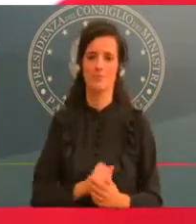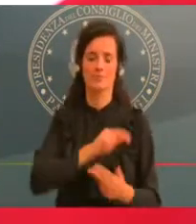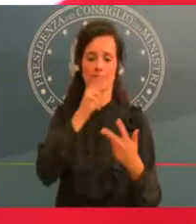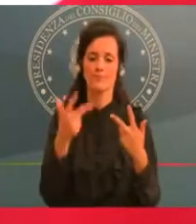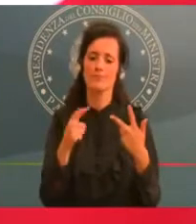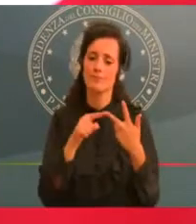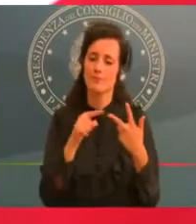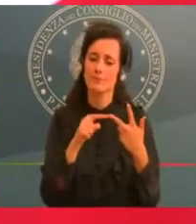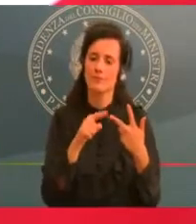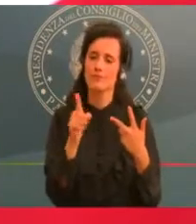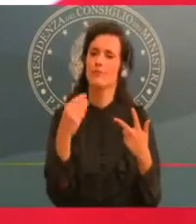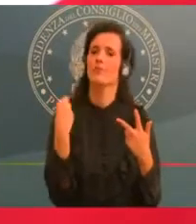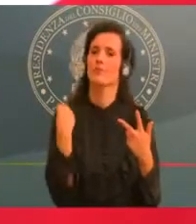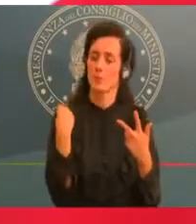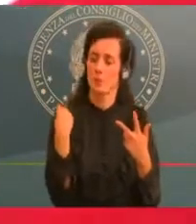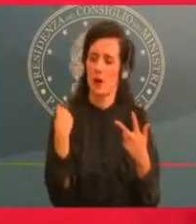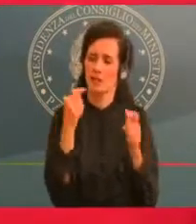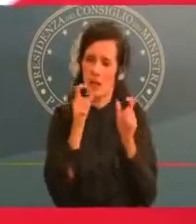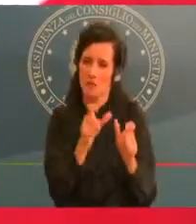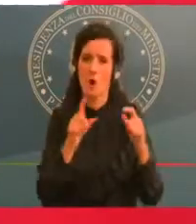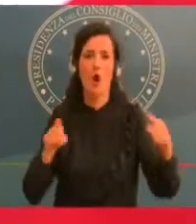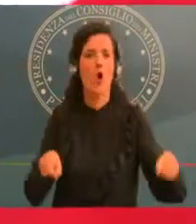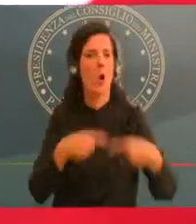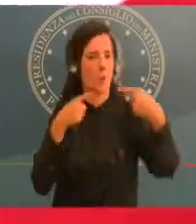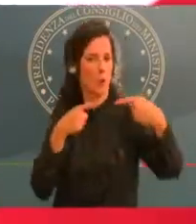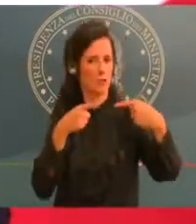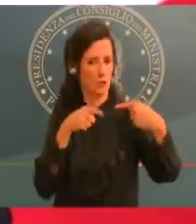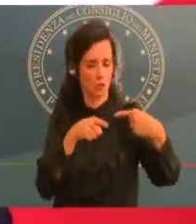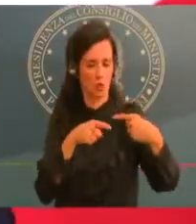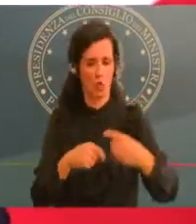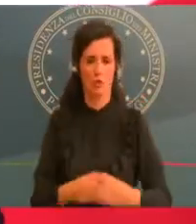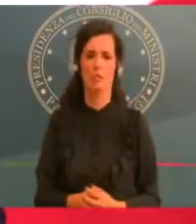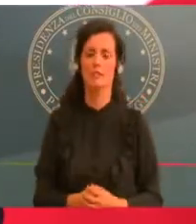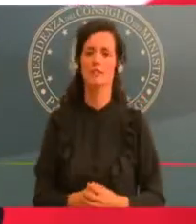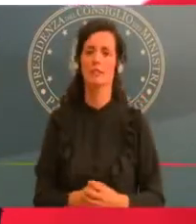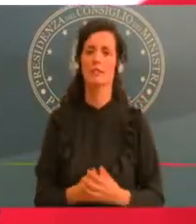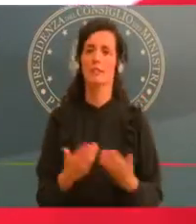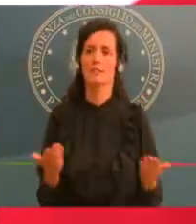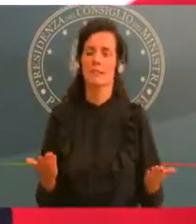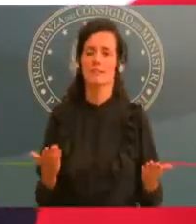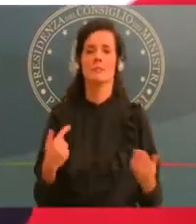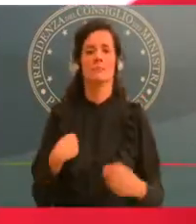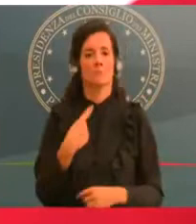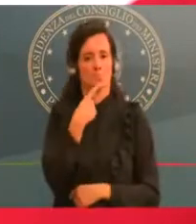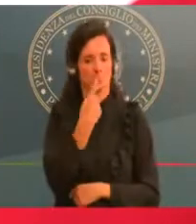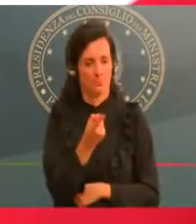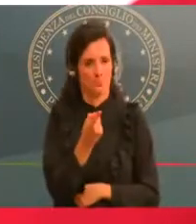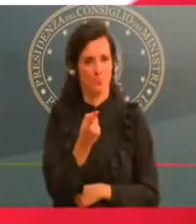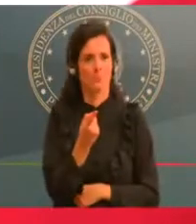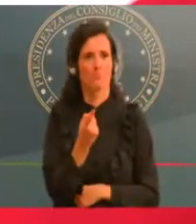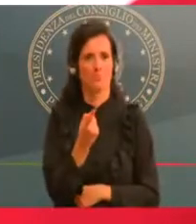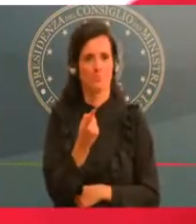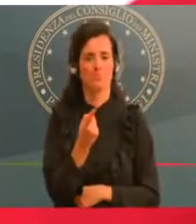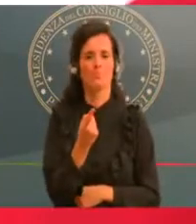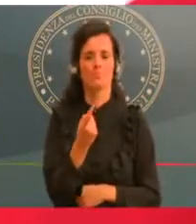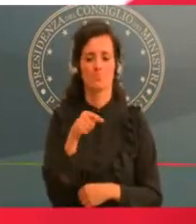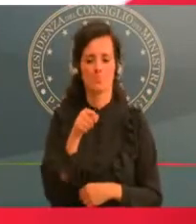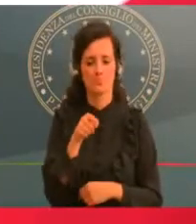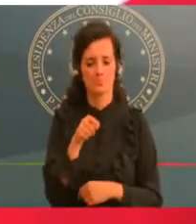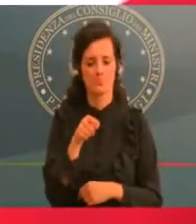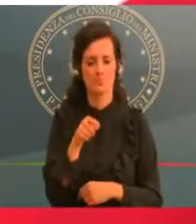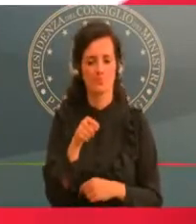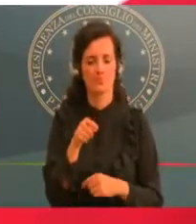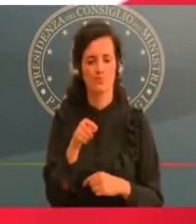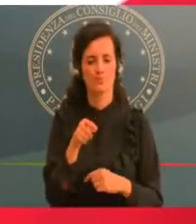il passaggio che c'è stato l'uredì in Parlamento le comunicazioni fatte alle due